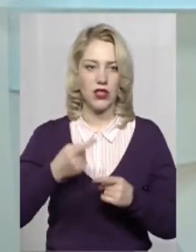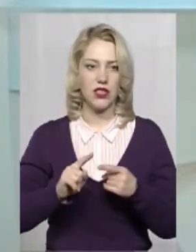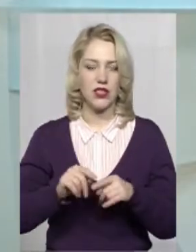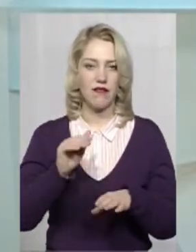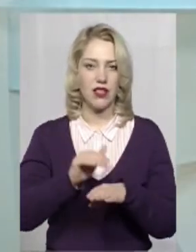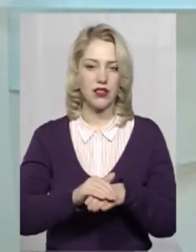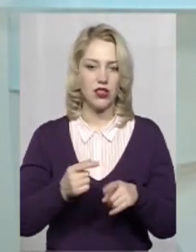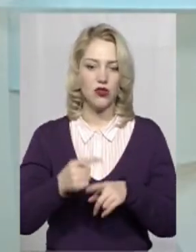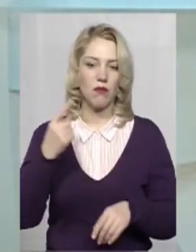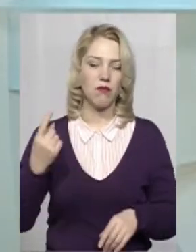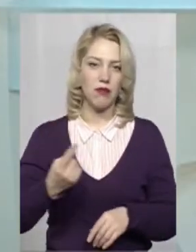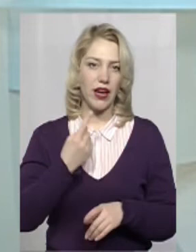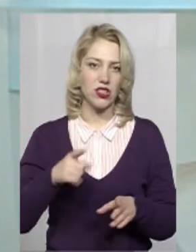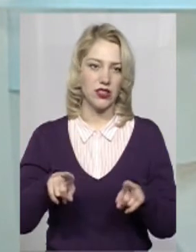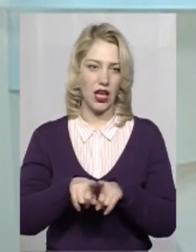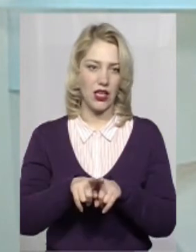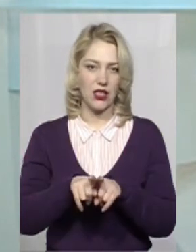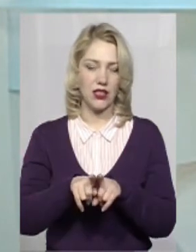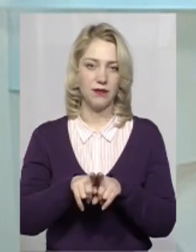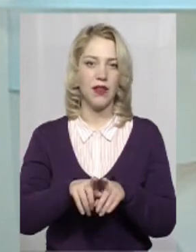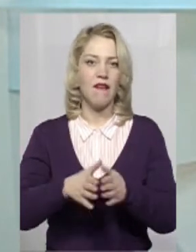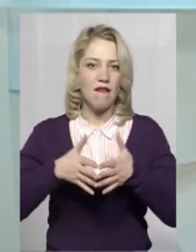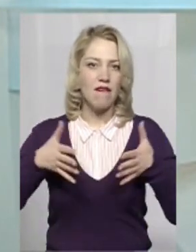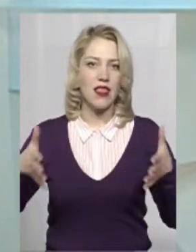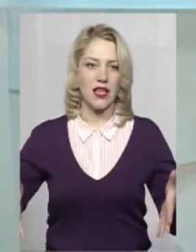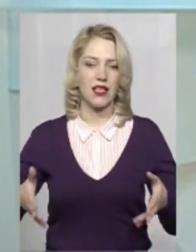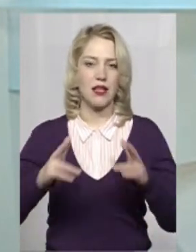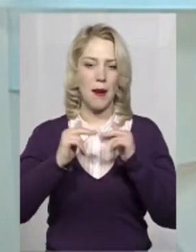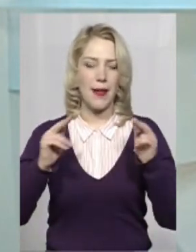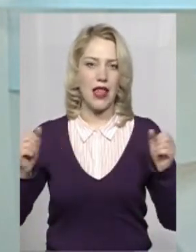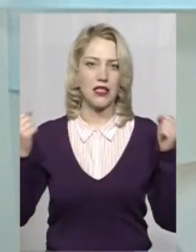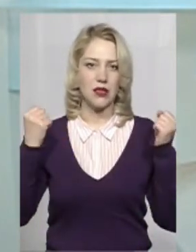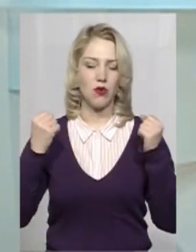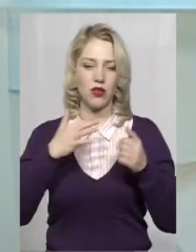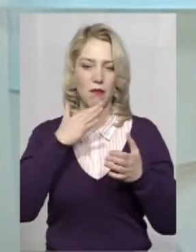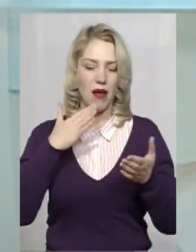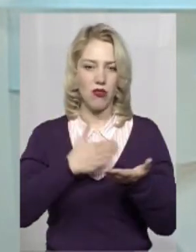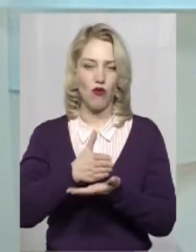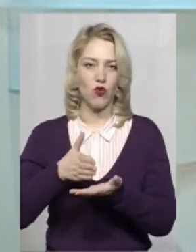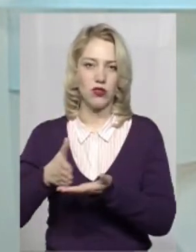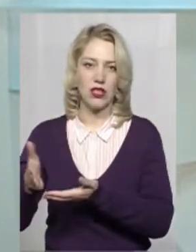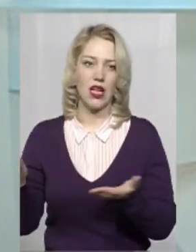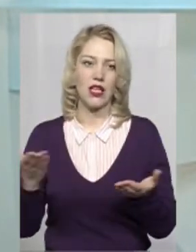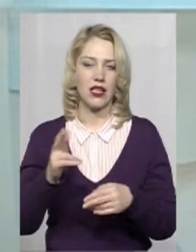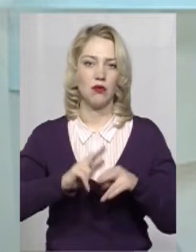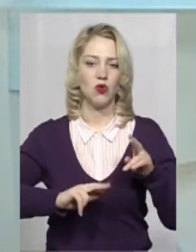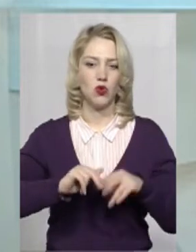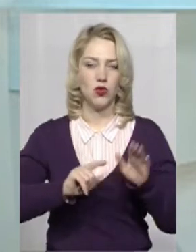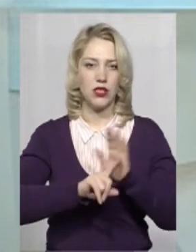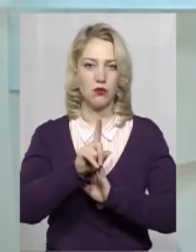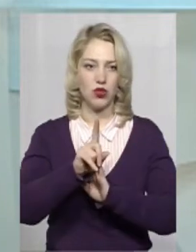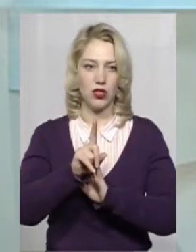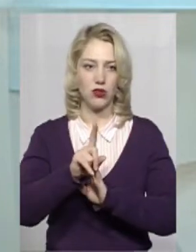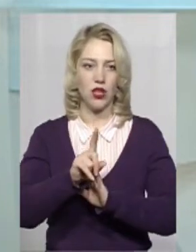фактично перший такий великий палац спорту, багатофункціональний, який будується з